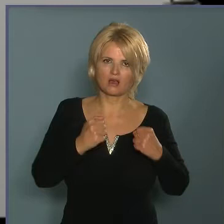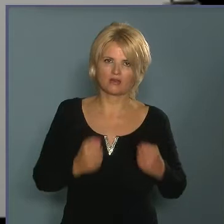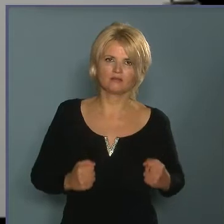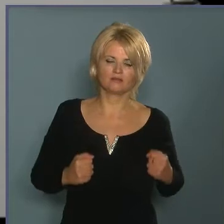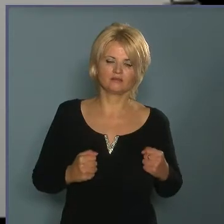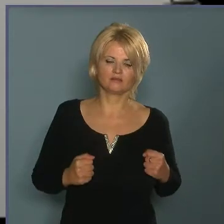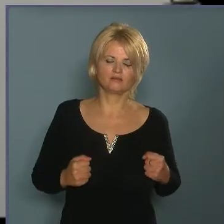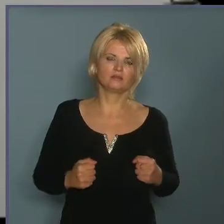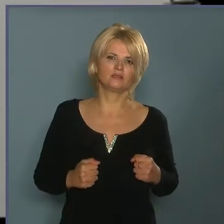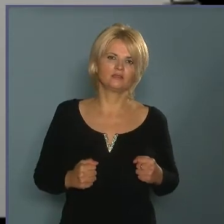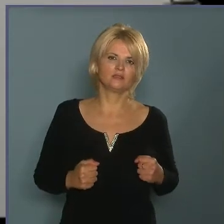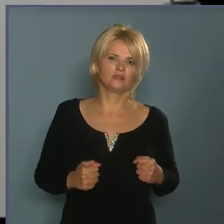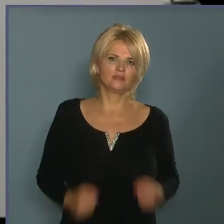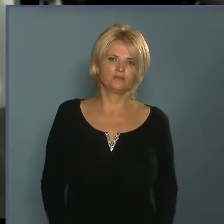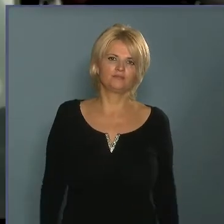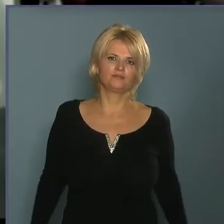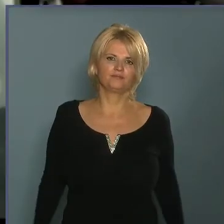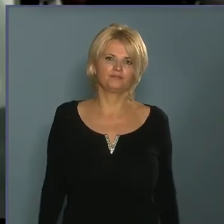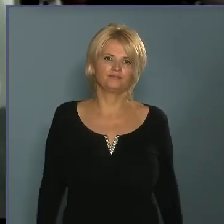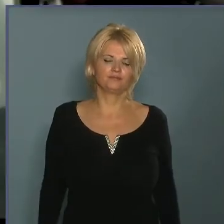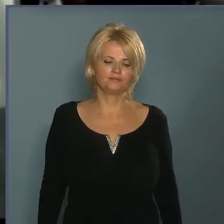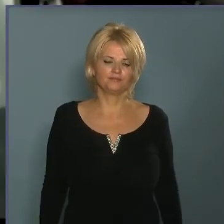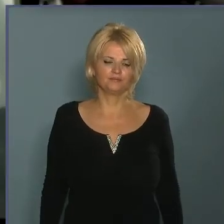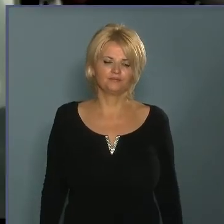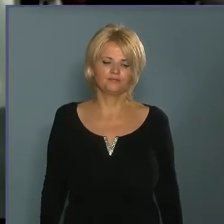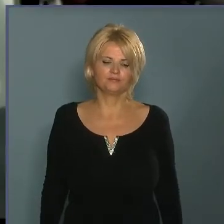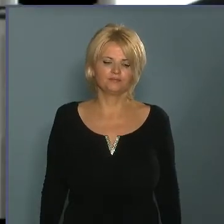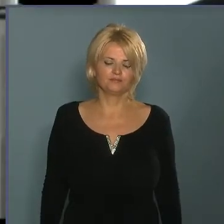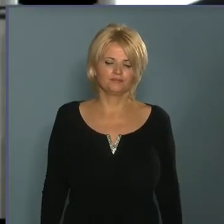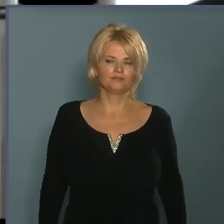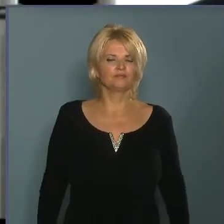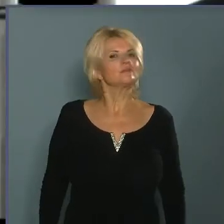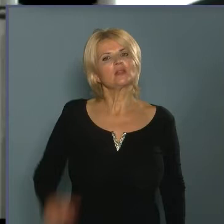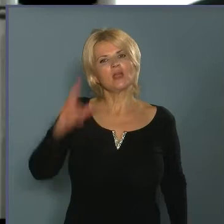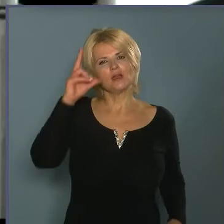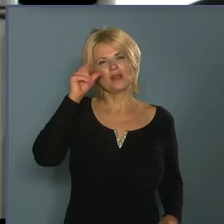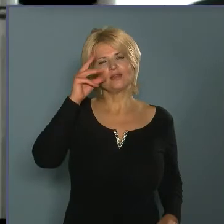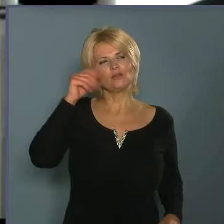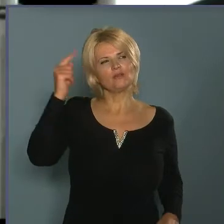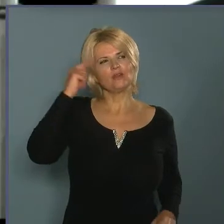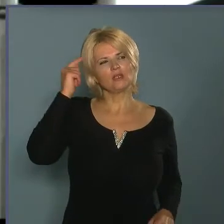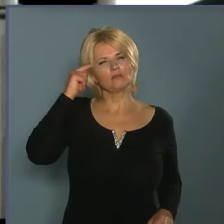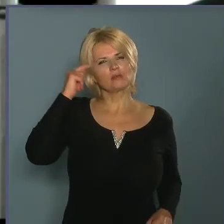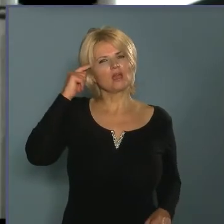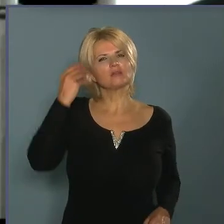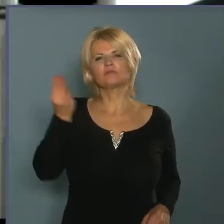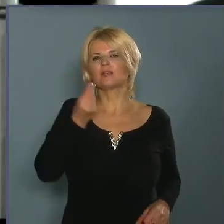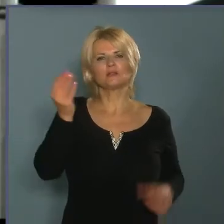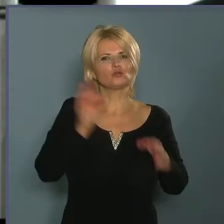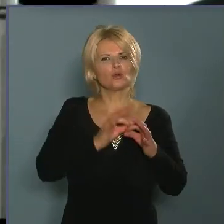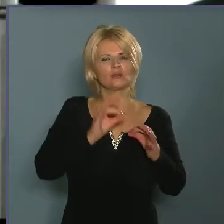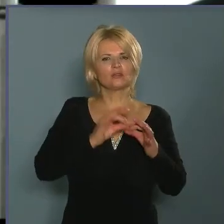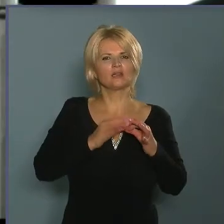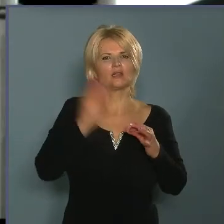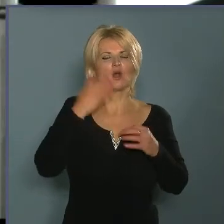kezdeményeztünk a nyomozó ügyészségen. Évként árulj el, mi játszódik le egy rendőr fejében, amikor mondjuk